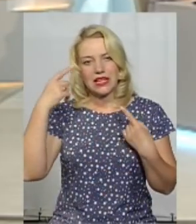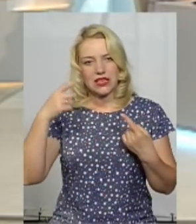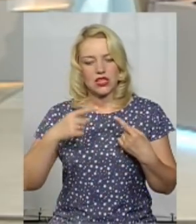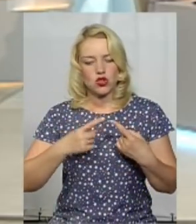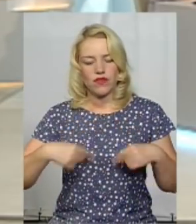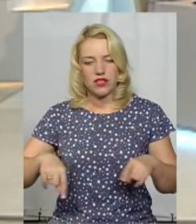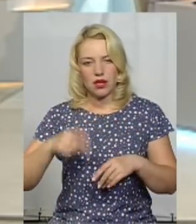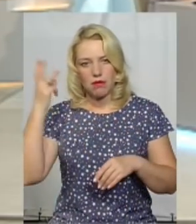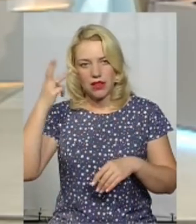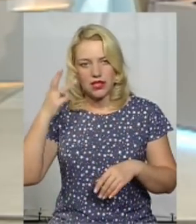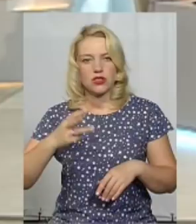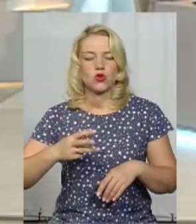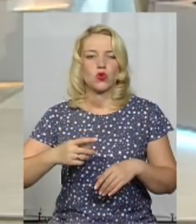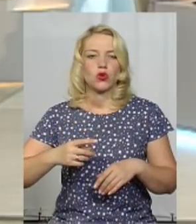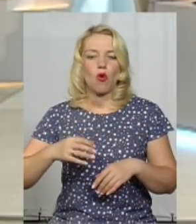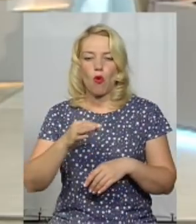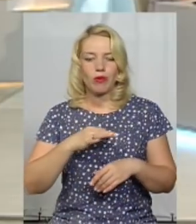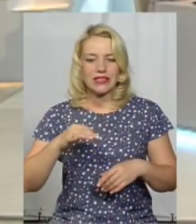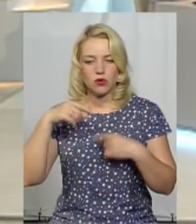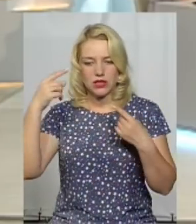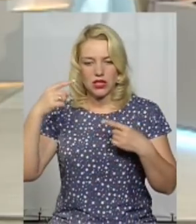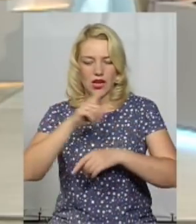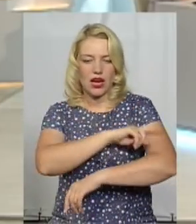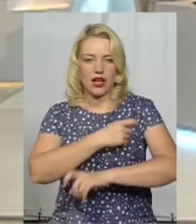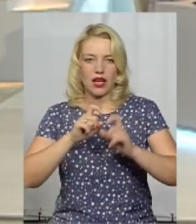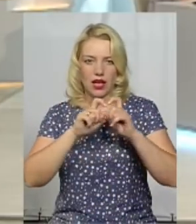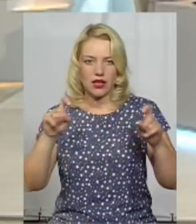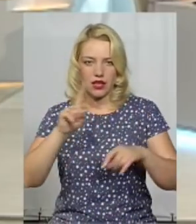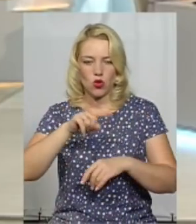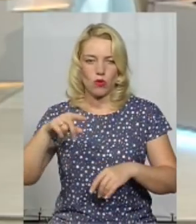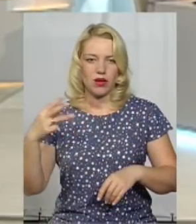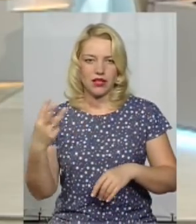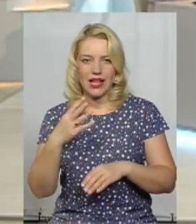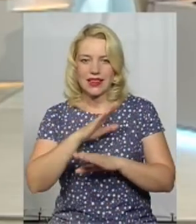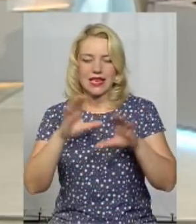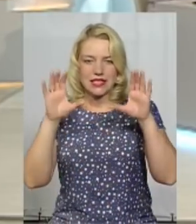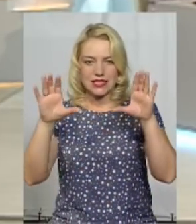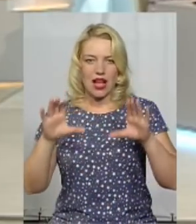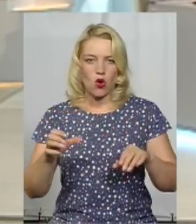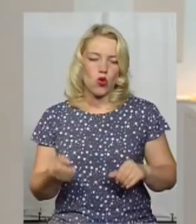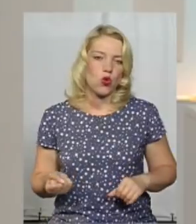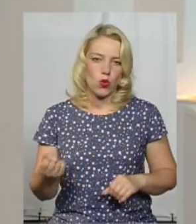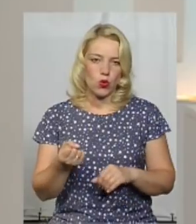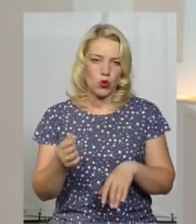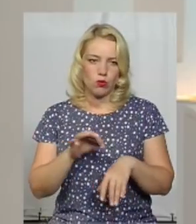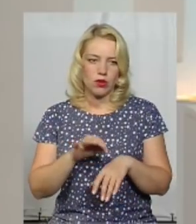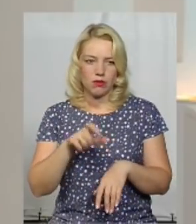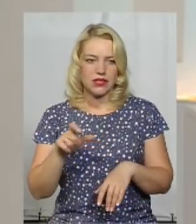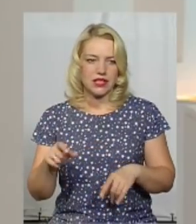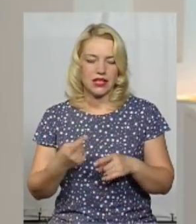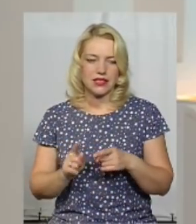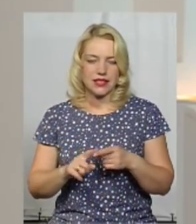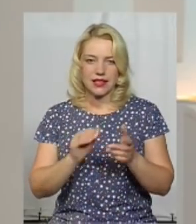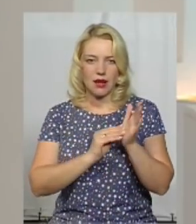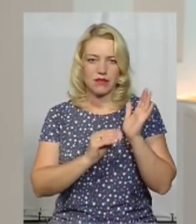відділенні Хмельницької обласної психіатричної лікарні номер три незаконно тримають пацієнтів. Це прес-реліз, який